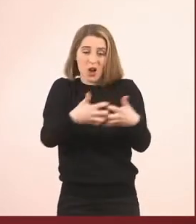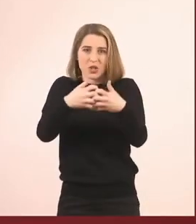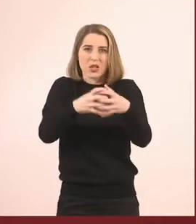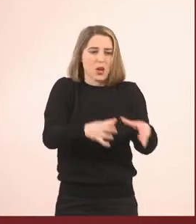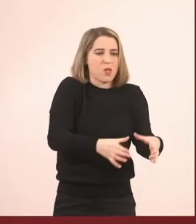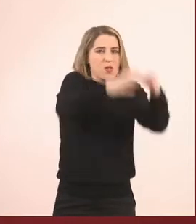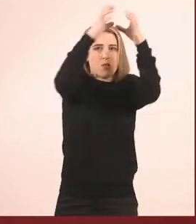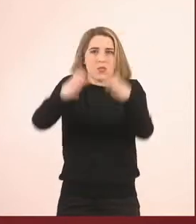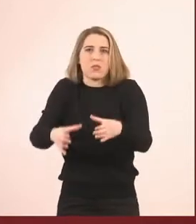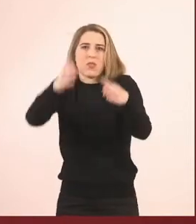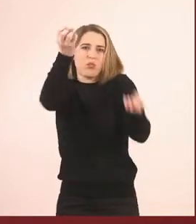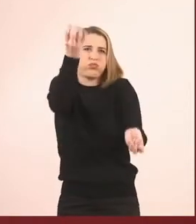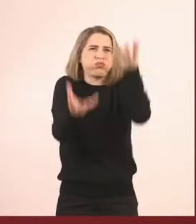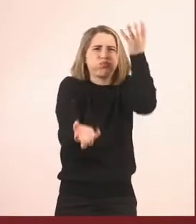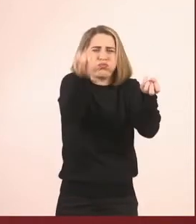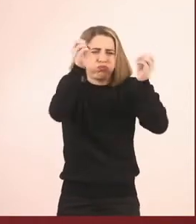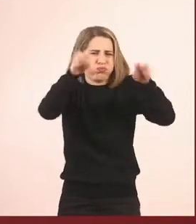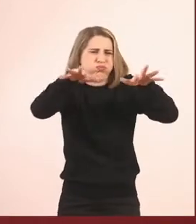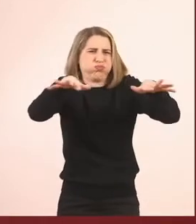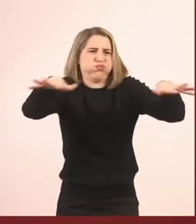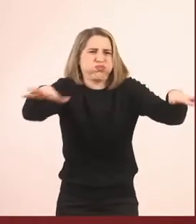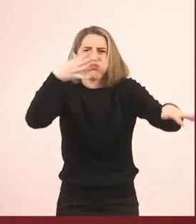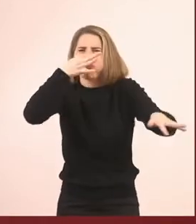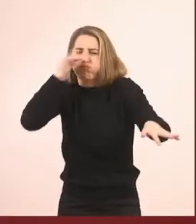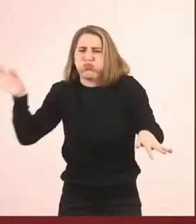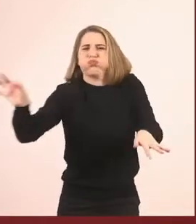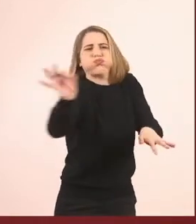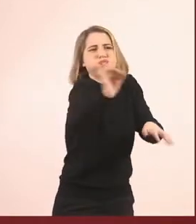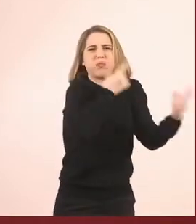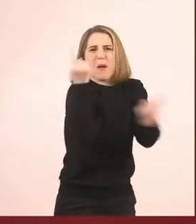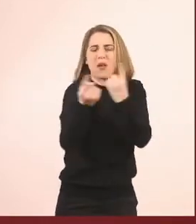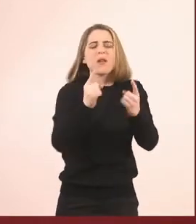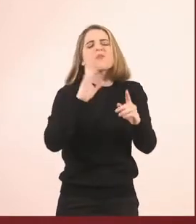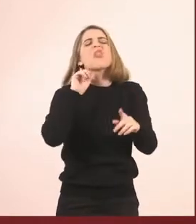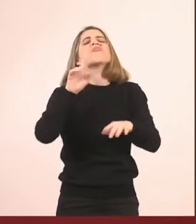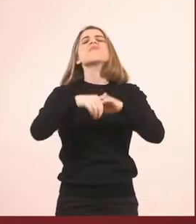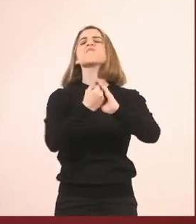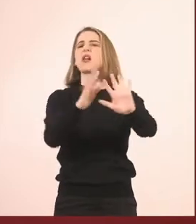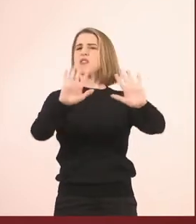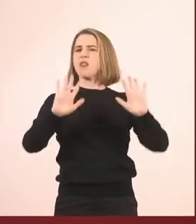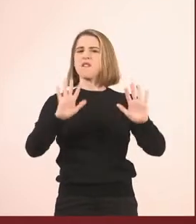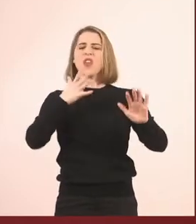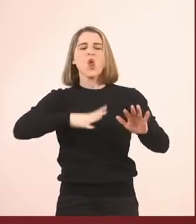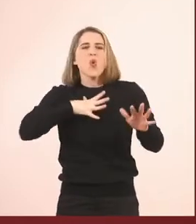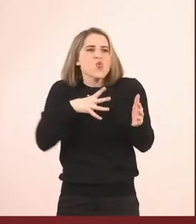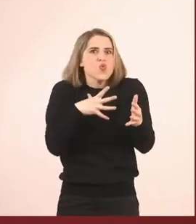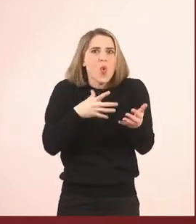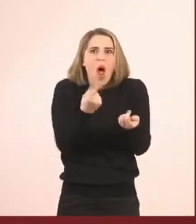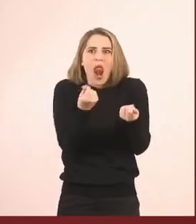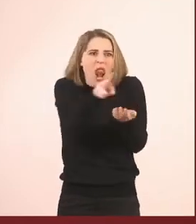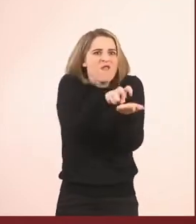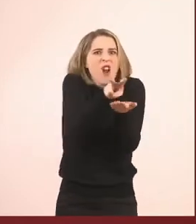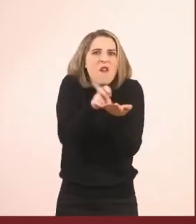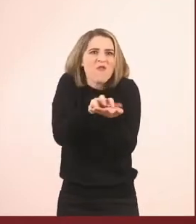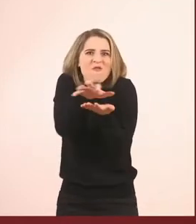περιβάλλον. Και δεν τον νοιάζει, γιατί θέλει να βγάζει λεφτά κτλ. Έτσι, βέβαια αυτό μην υπάρχει καθόλου στην Ελλάδα,